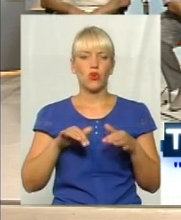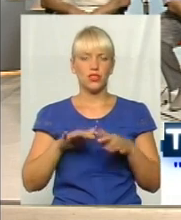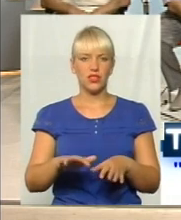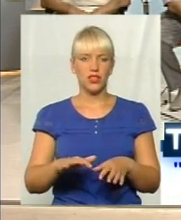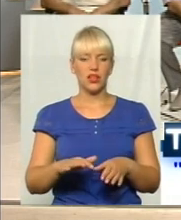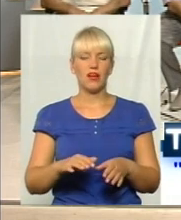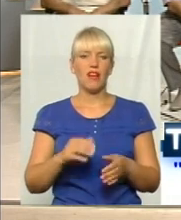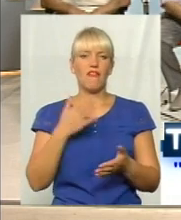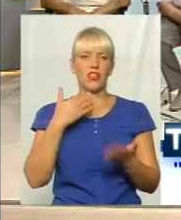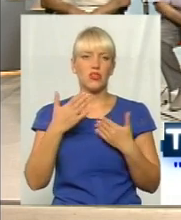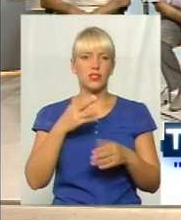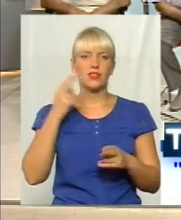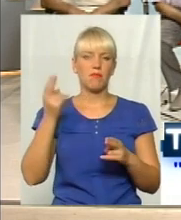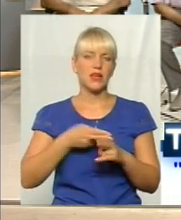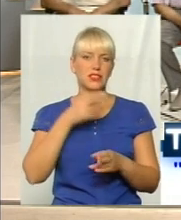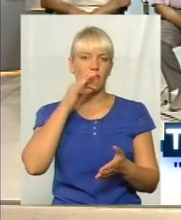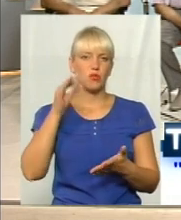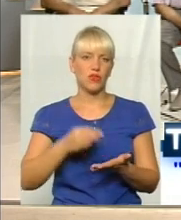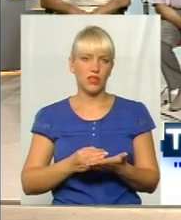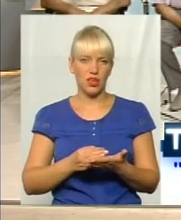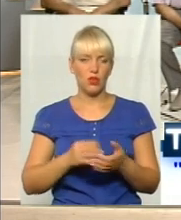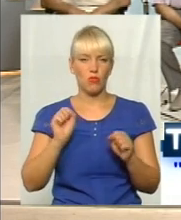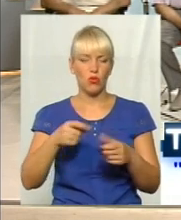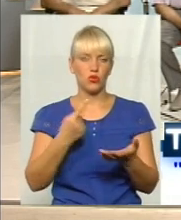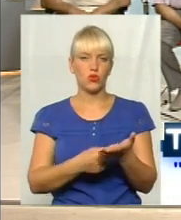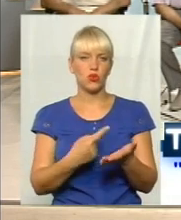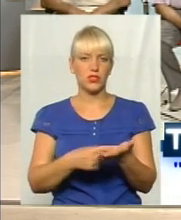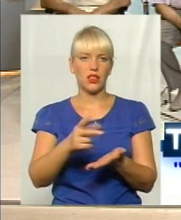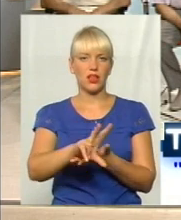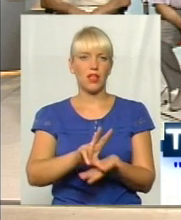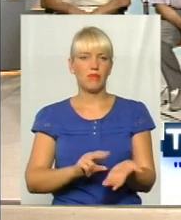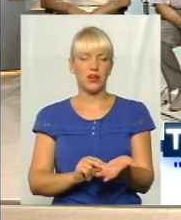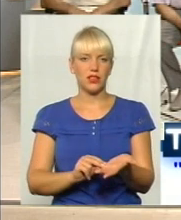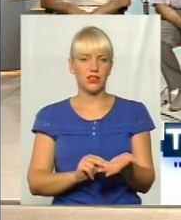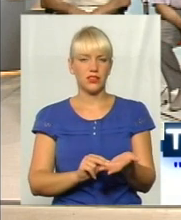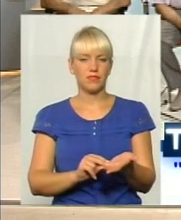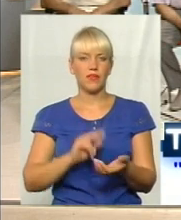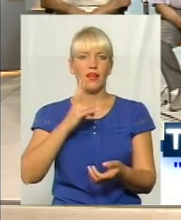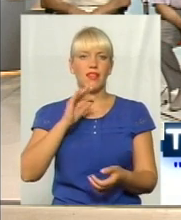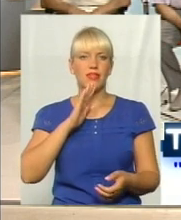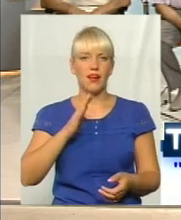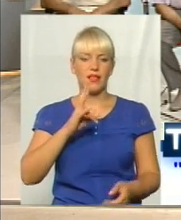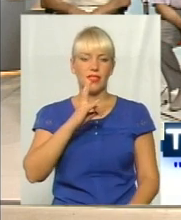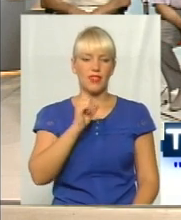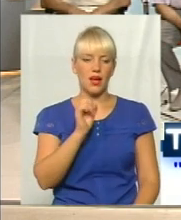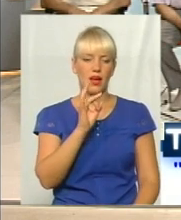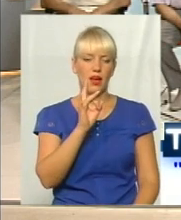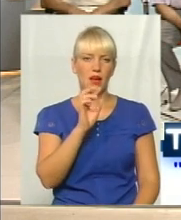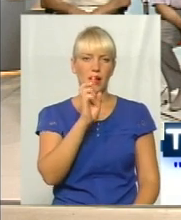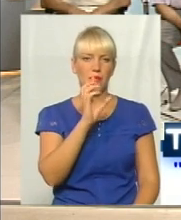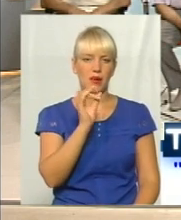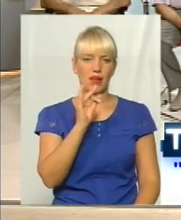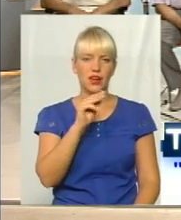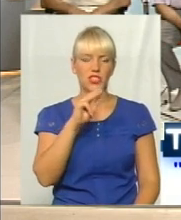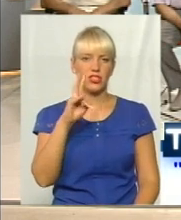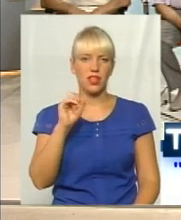безвідповідально. Можу доказати на прикладі. На набережну з голови